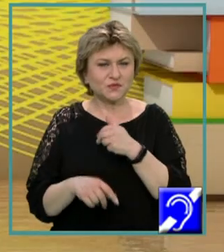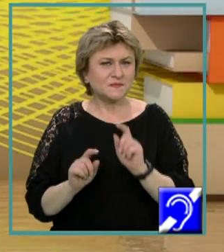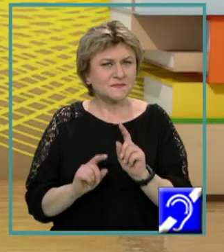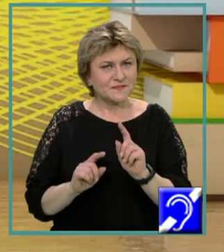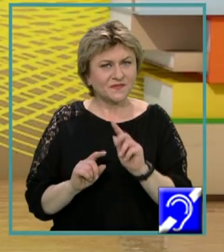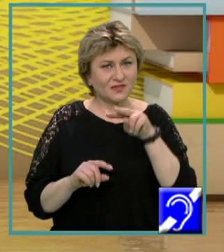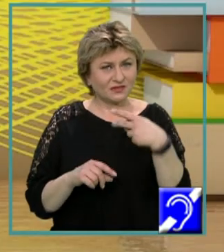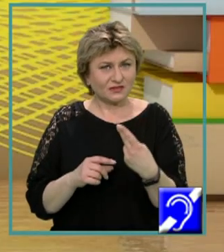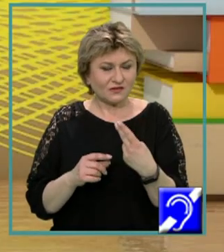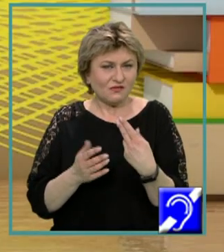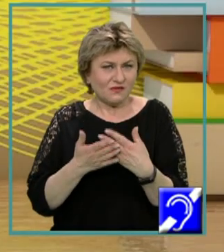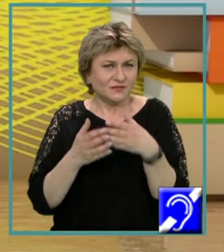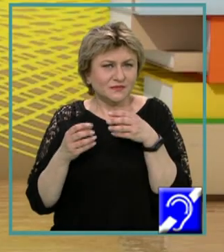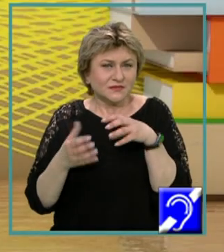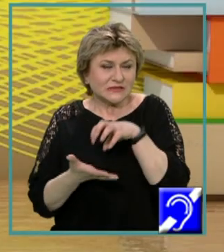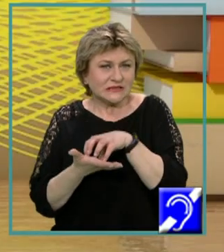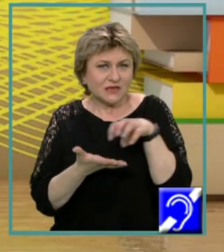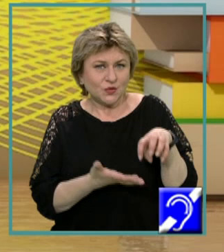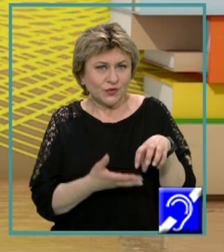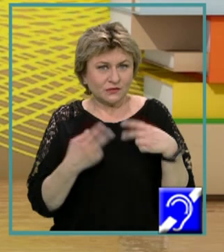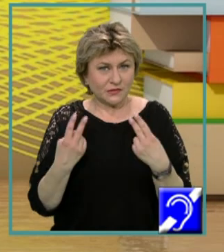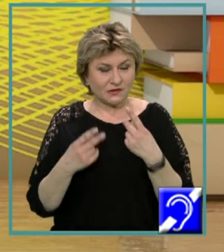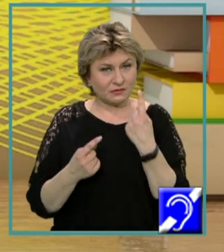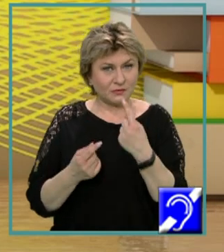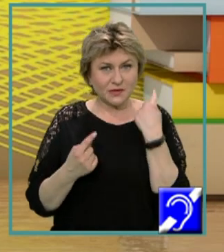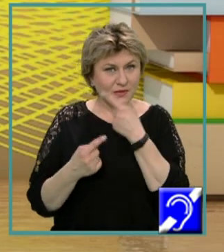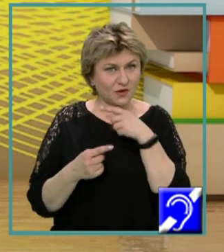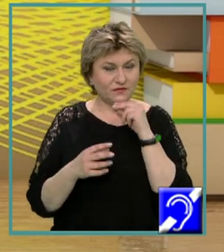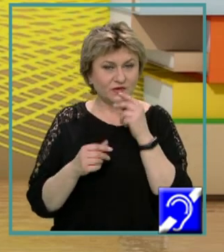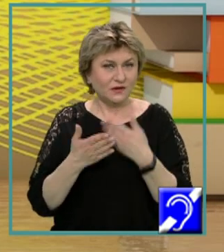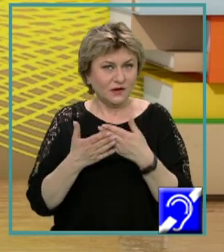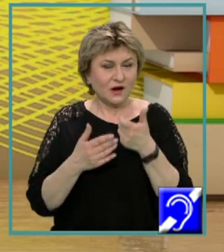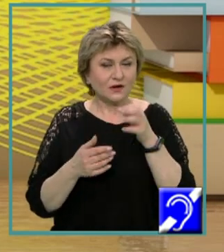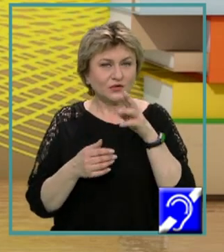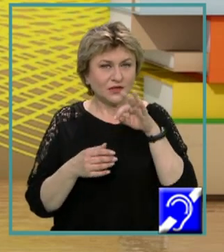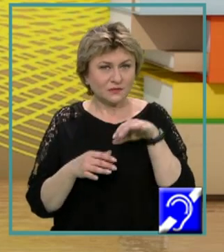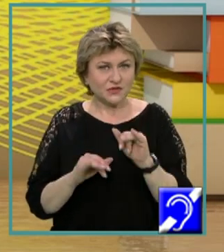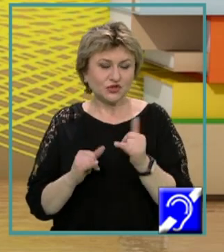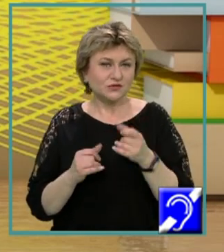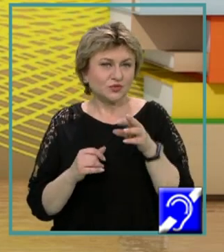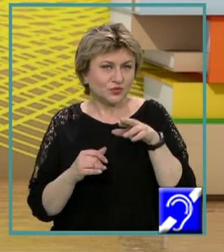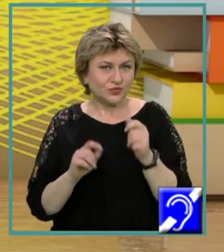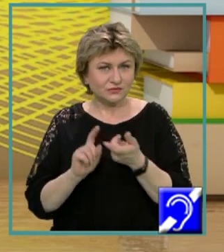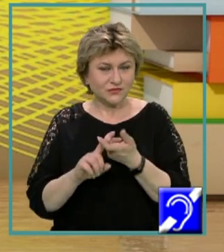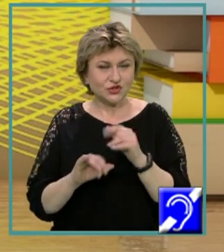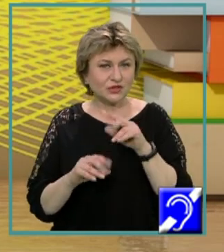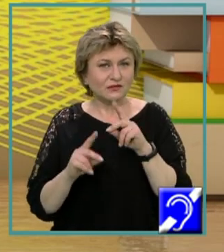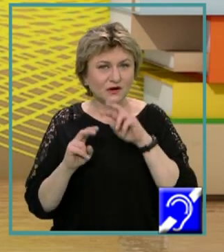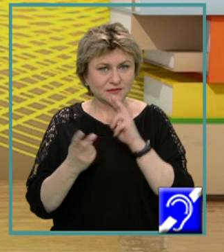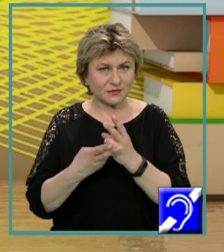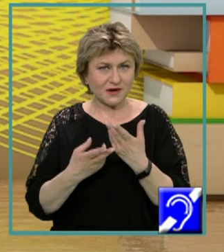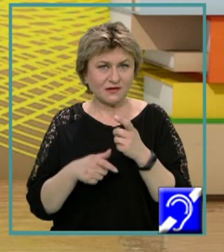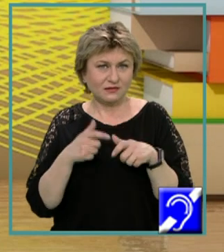a două secțiuni importante. Vorbim mai întâi despre algoritmi și structuri de date și de asemenea